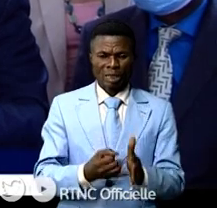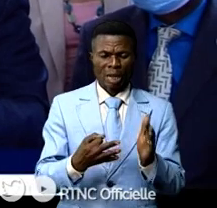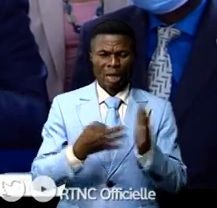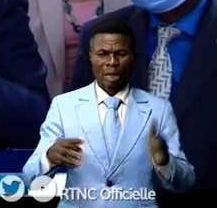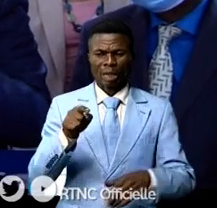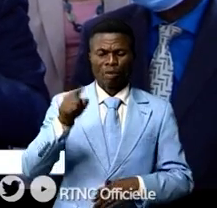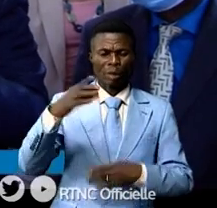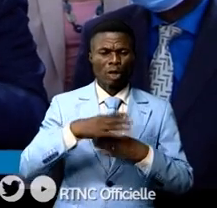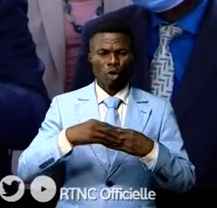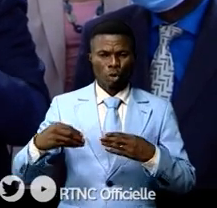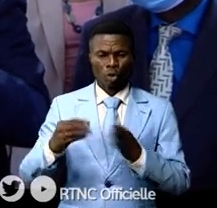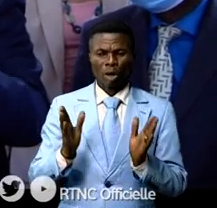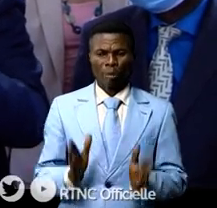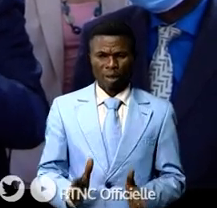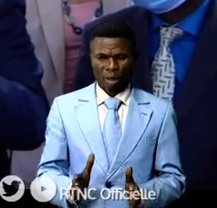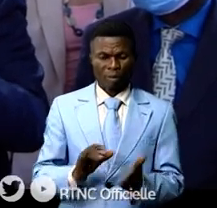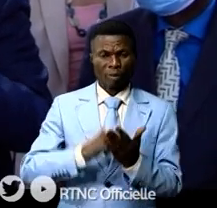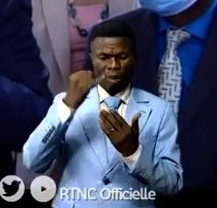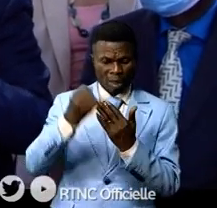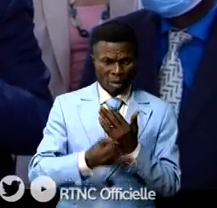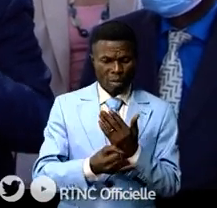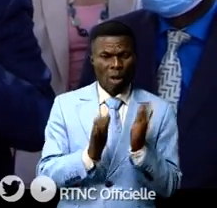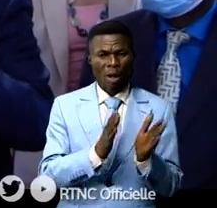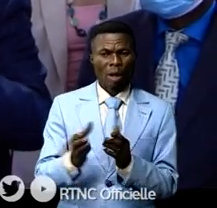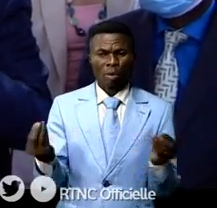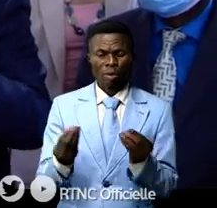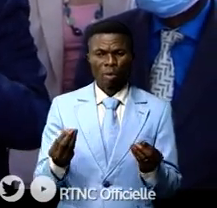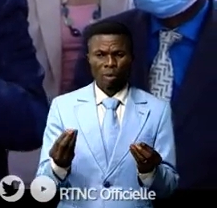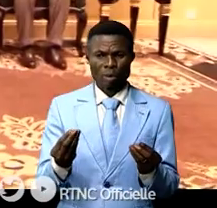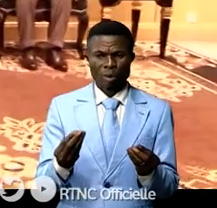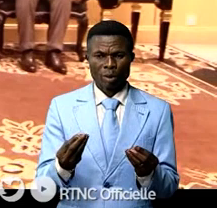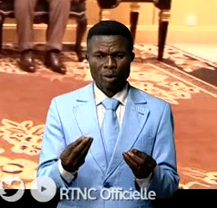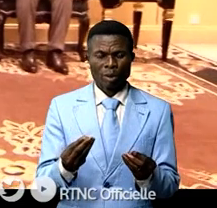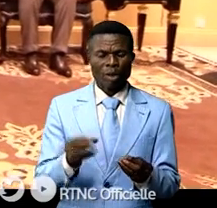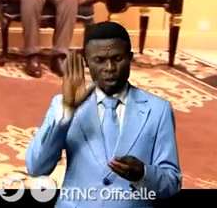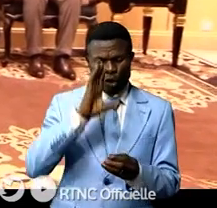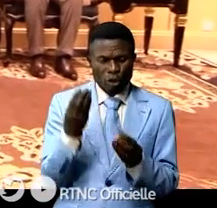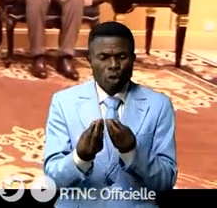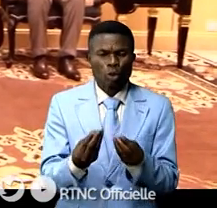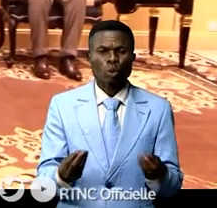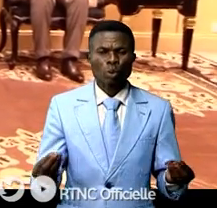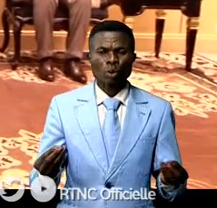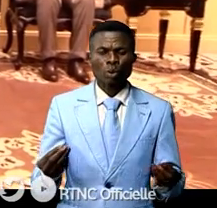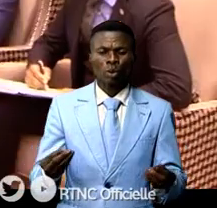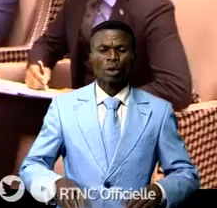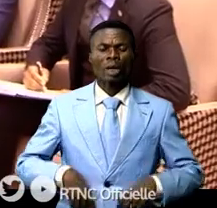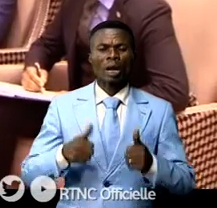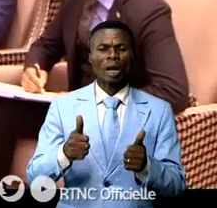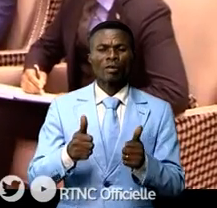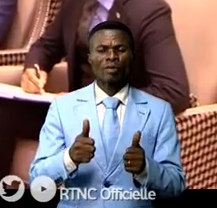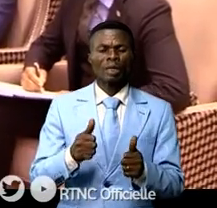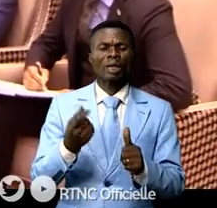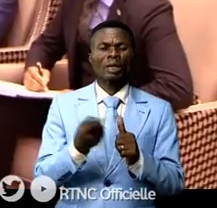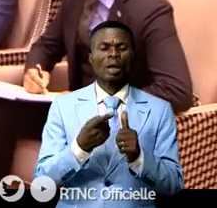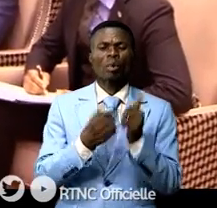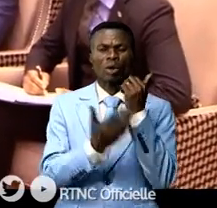dollars. Cet projet vise à ne pas seulement essayer de sauver les vies des plus vulnérables, mais